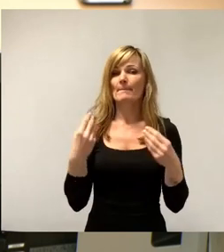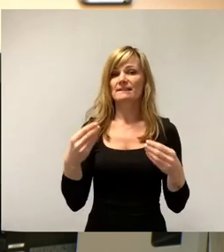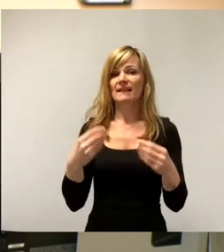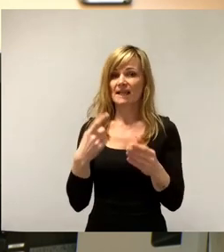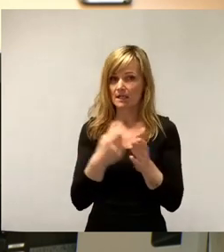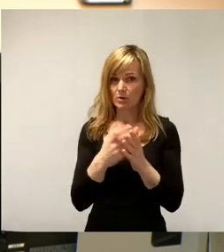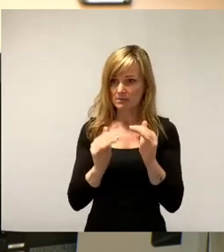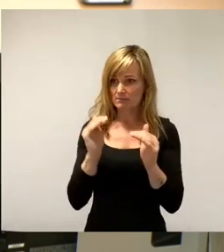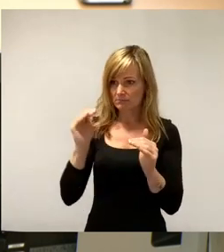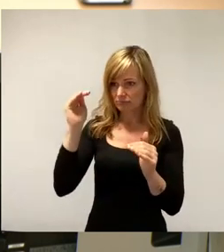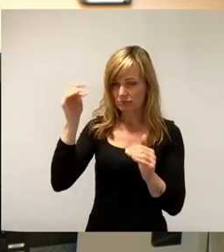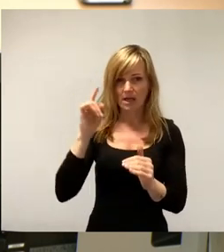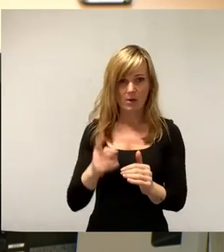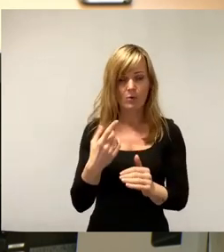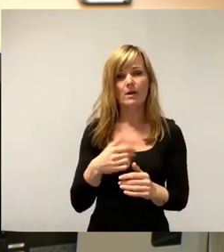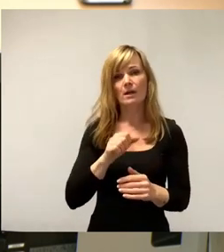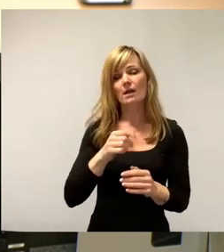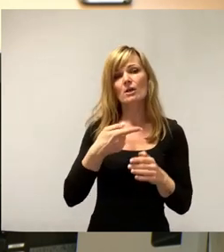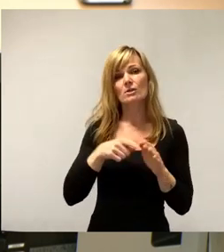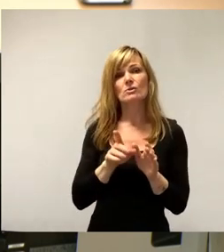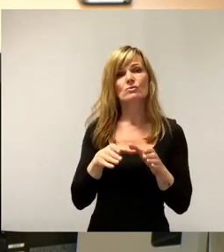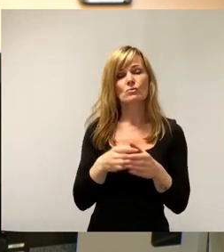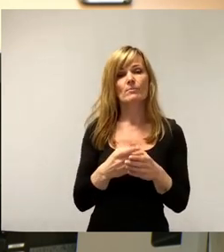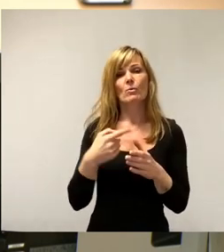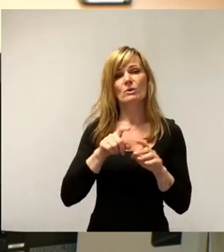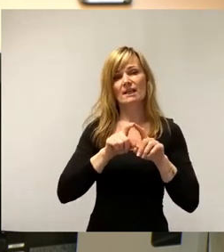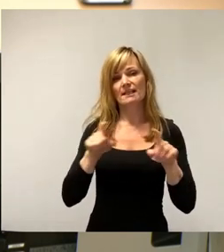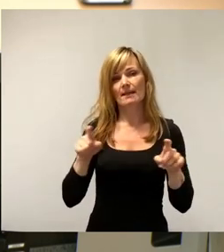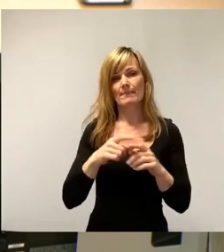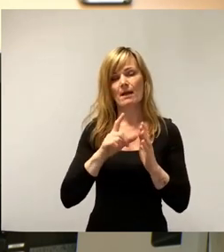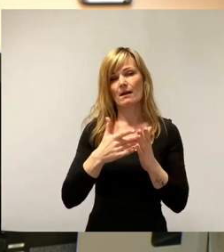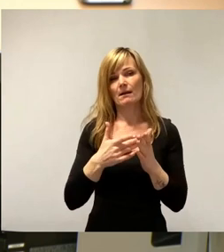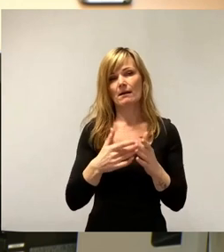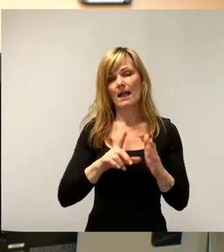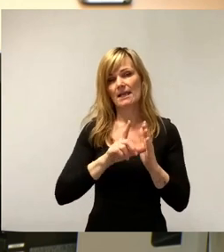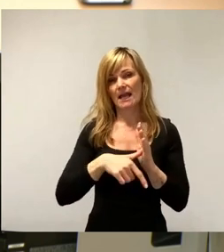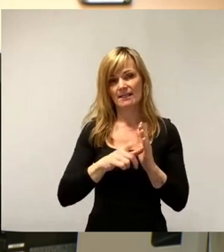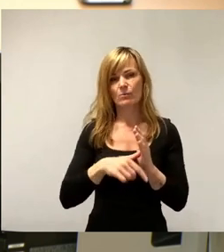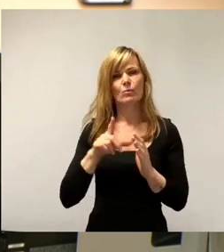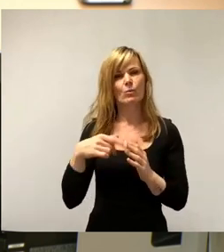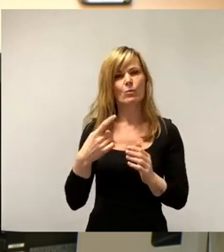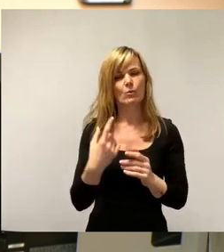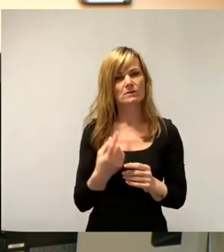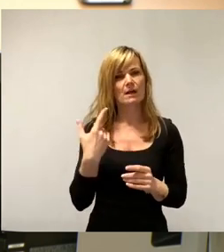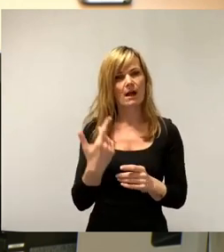Subunternehmerleistungen und zum anderen die teilweise dekadente Art und Weise der DVB und des Stadtrates.